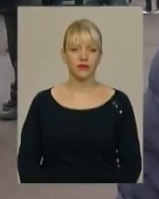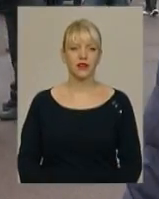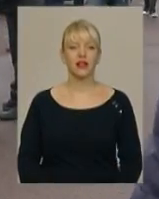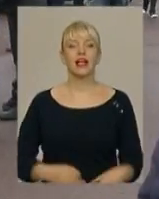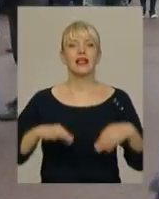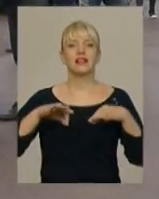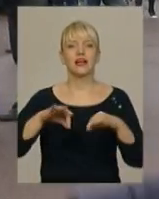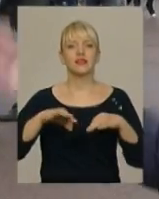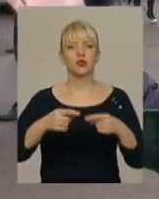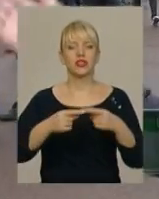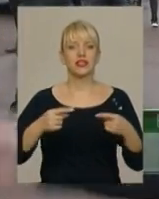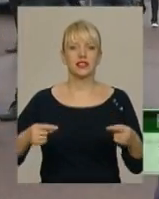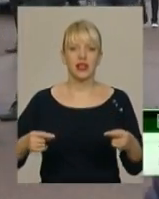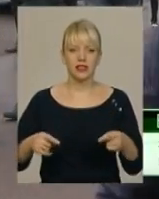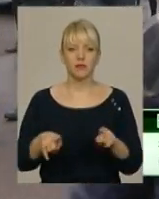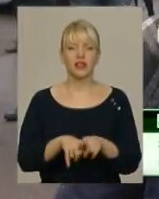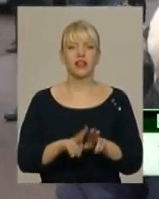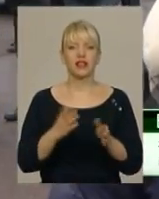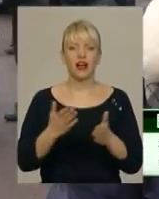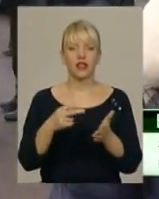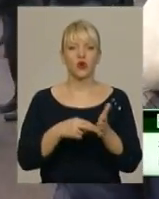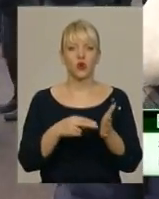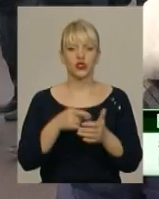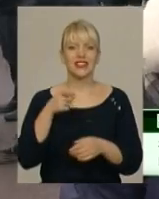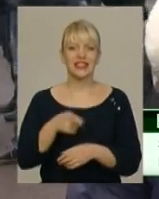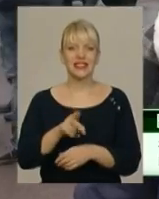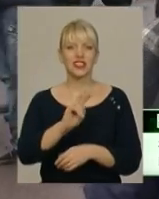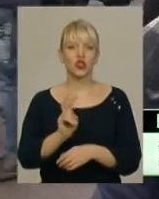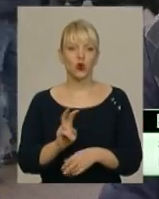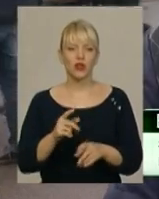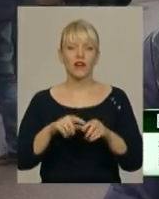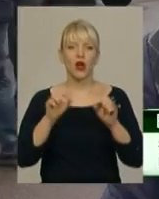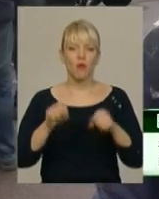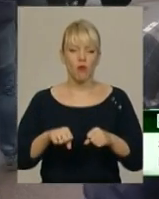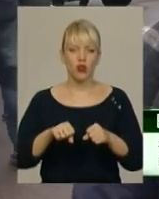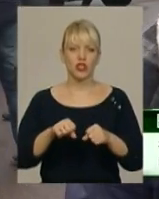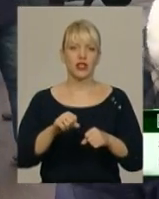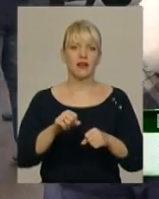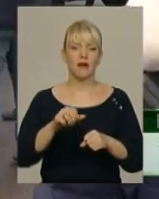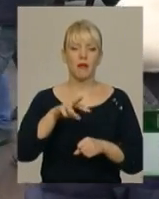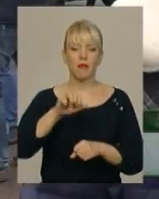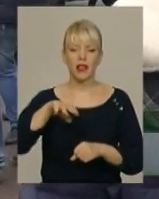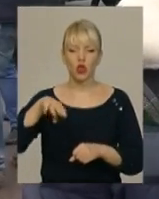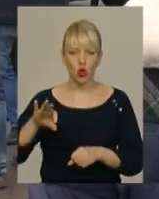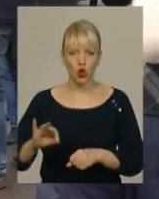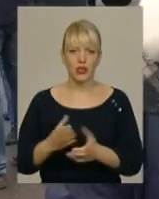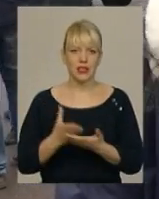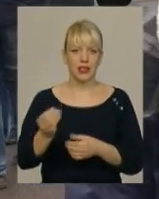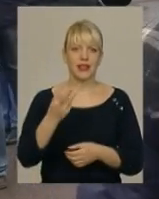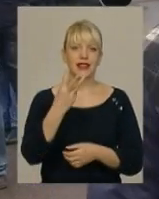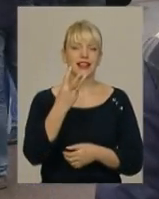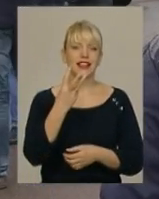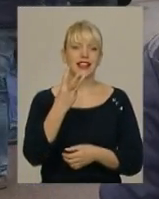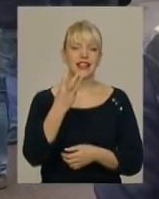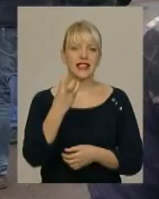Транспортний засіб, який коштує тисячу доларів, можна розмитнити за 300 злотих. 300 злотих – це не